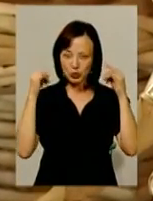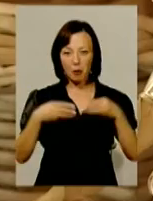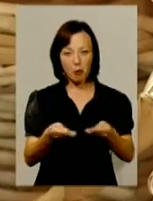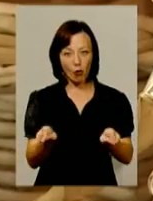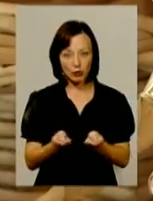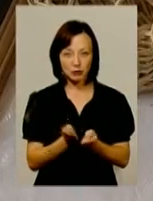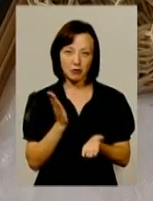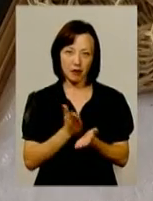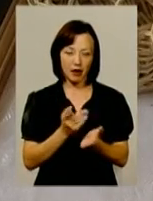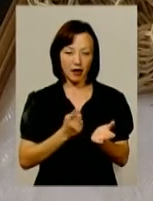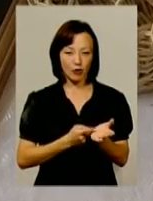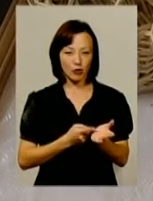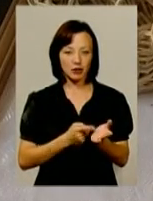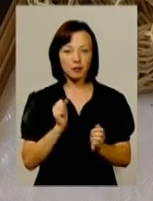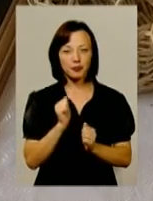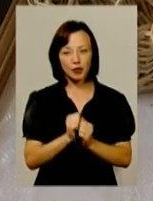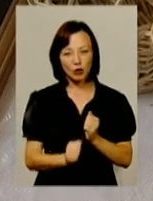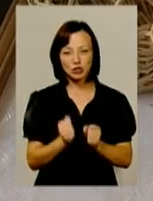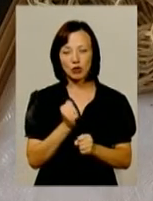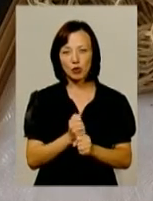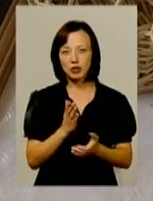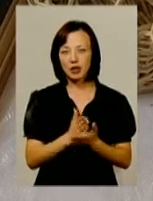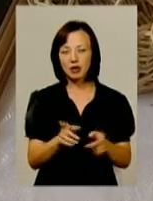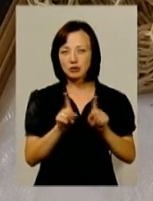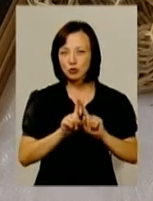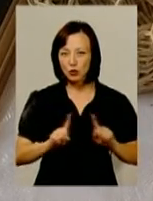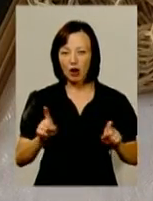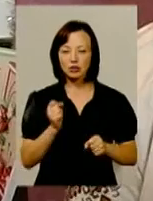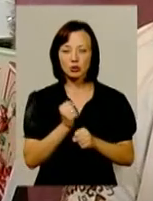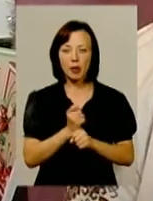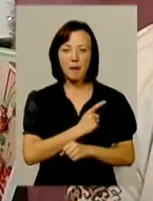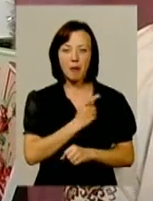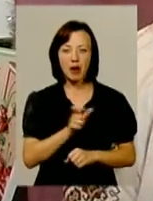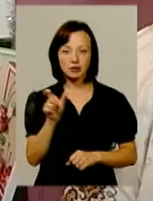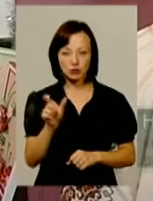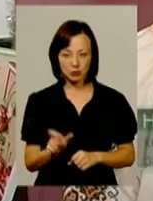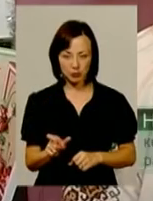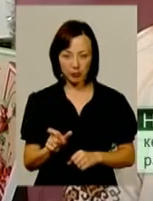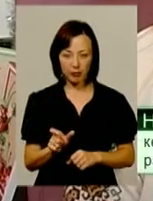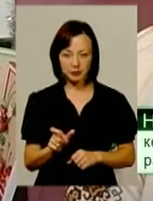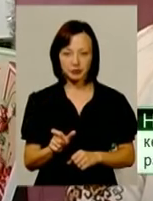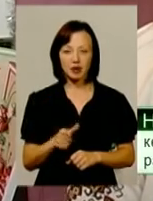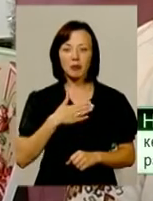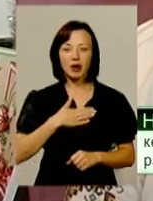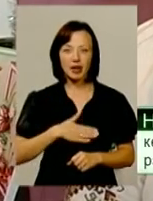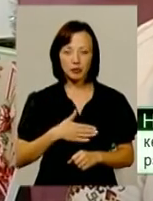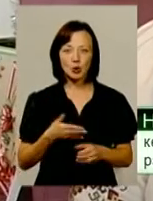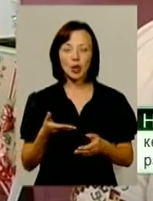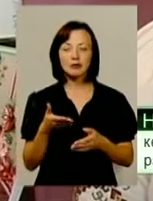має аргументи. Кожна робота є ексклюзивна, вона зроблена майстром, його приємно в руці тримати